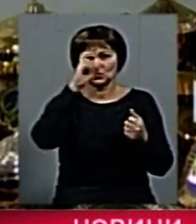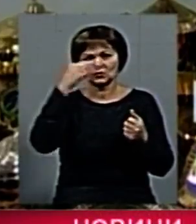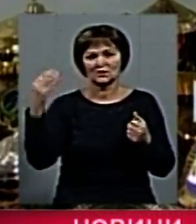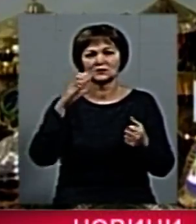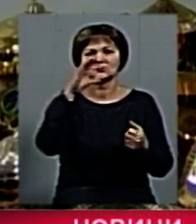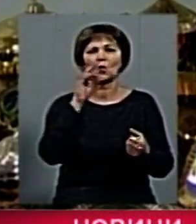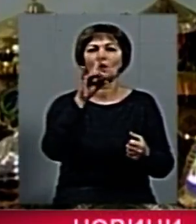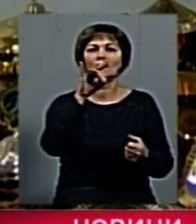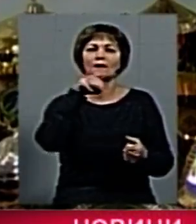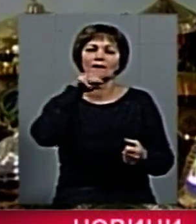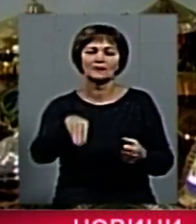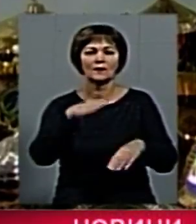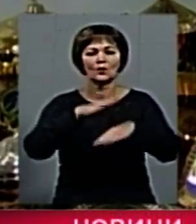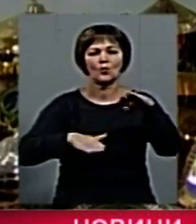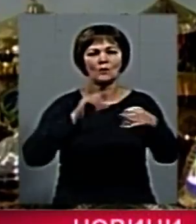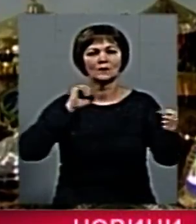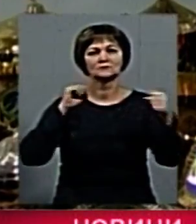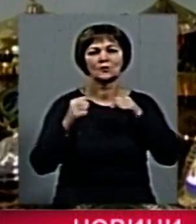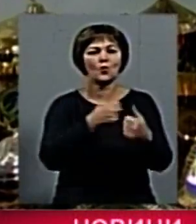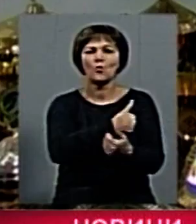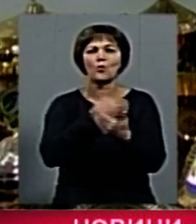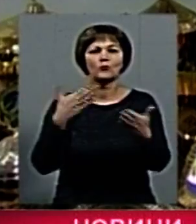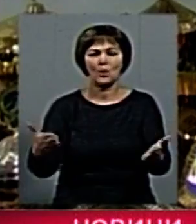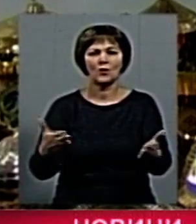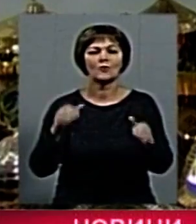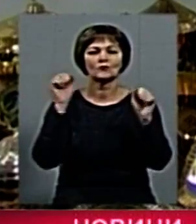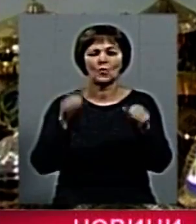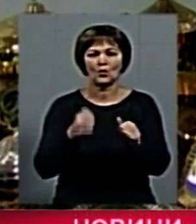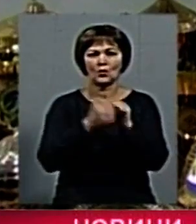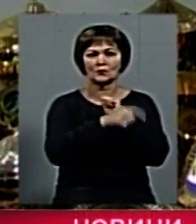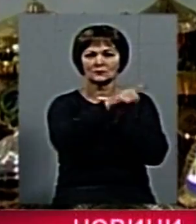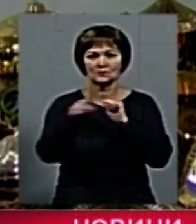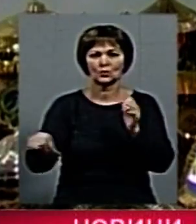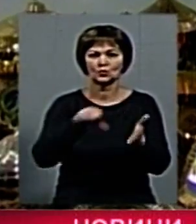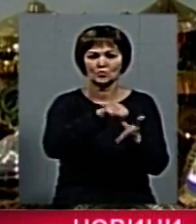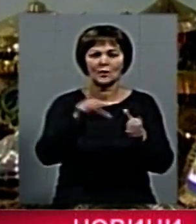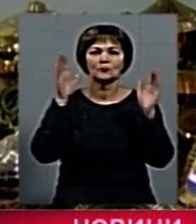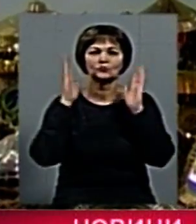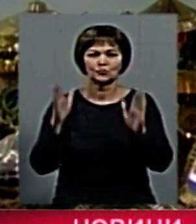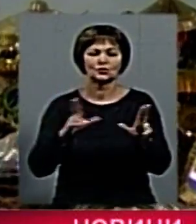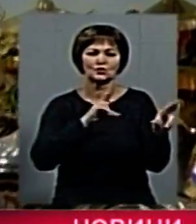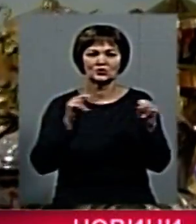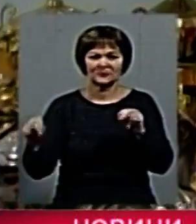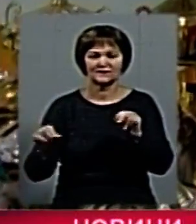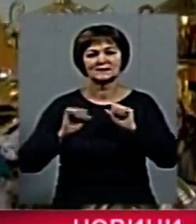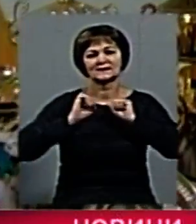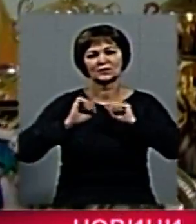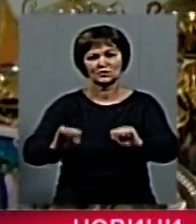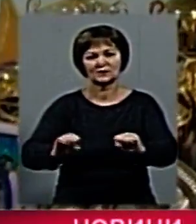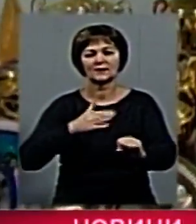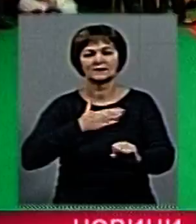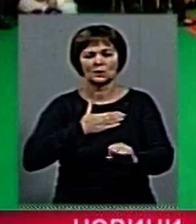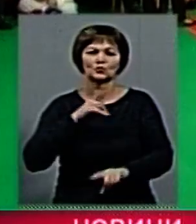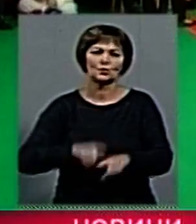– це є той саме рукопашний бій, коли в будь-яку хвилину кожен із наших учасників буде щасливий захищати